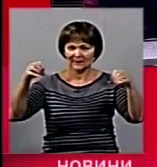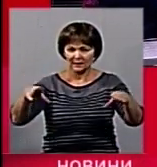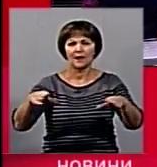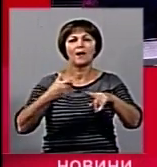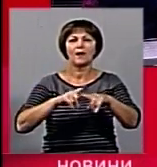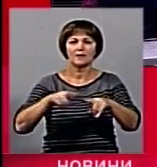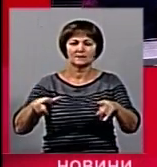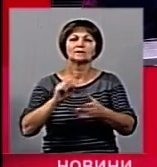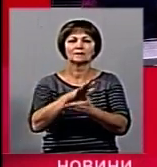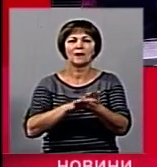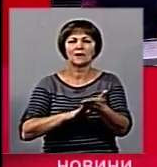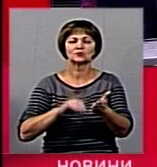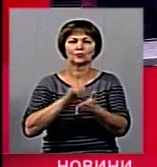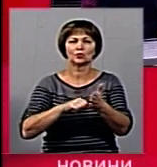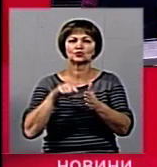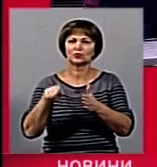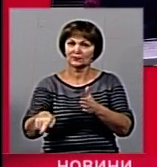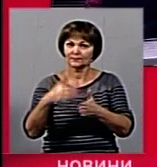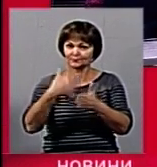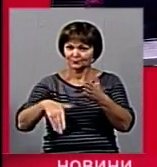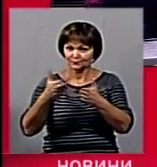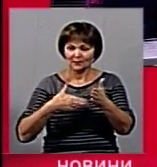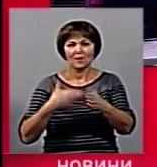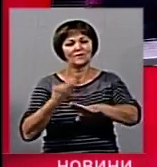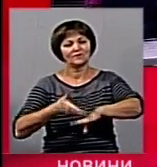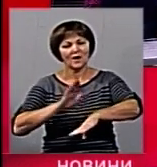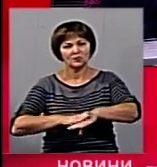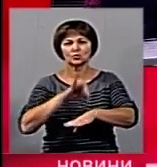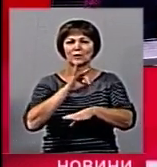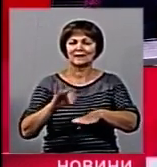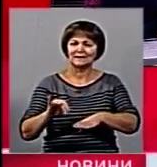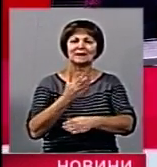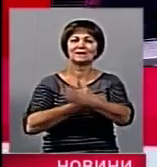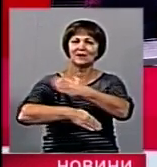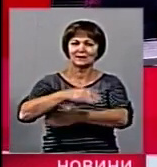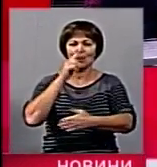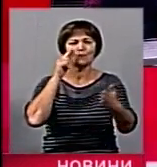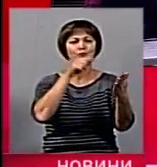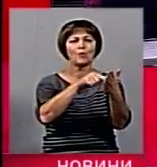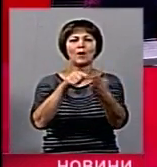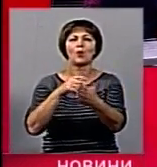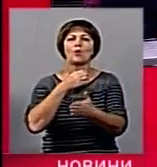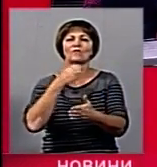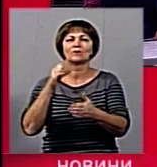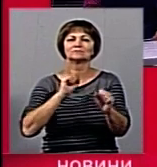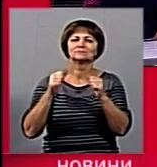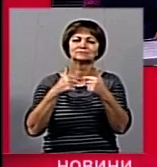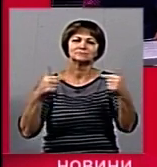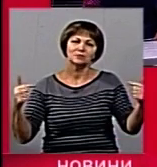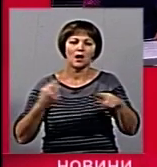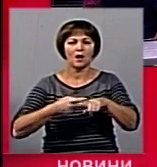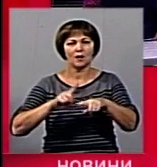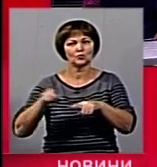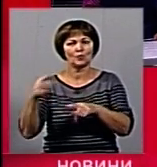ліквідовують наслідки. Важко і недосяжно людям з інвалідністю потрапити у державні установи. Доказом тому